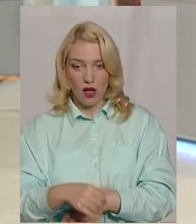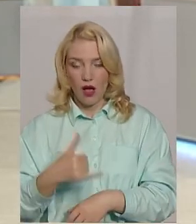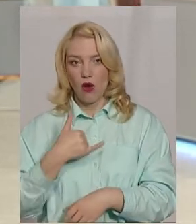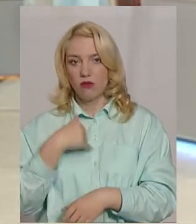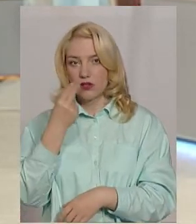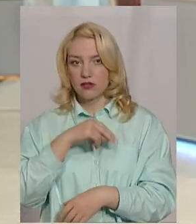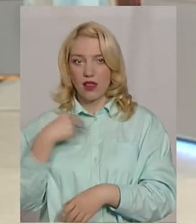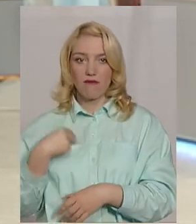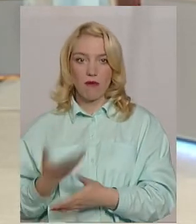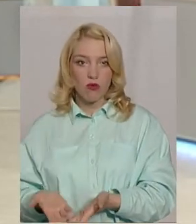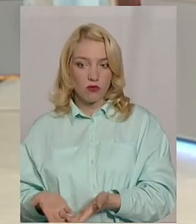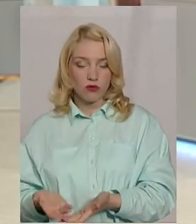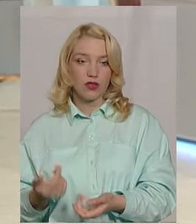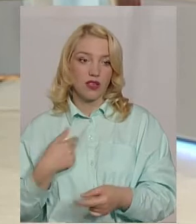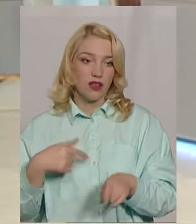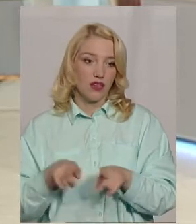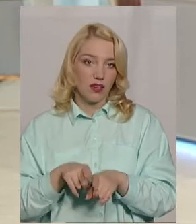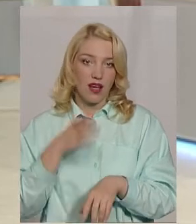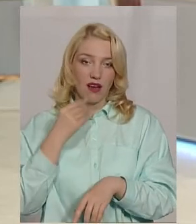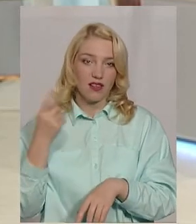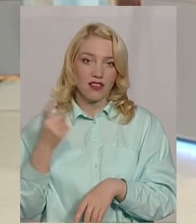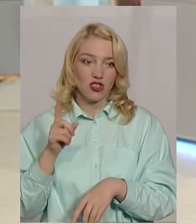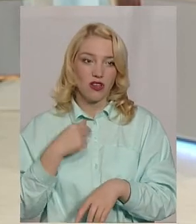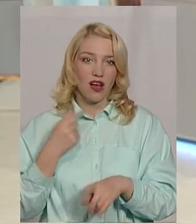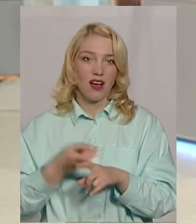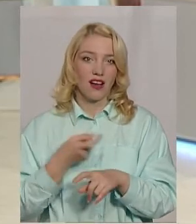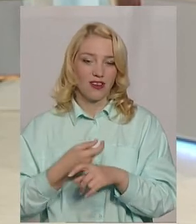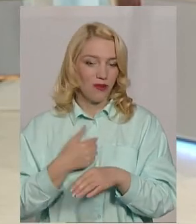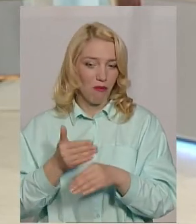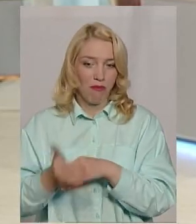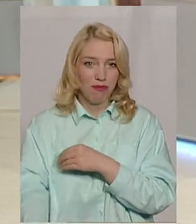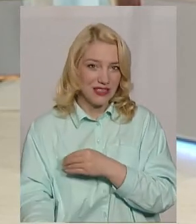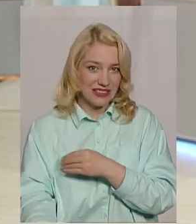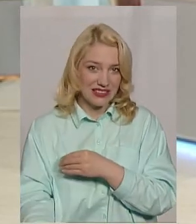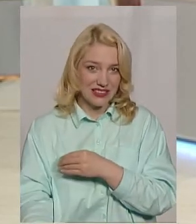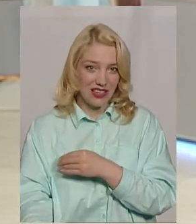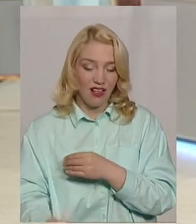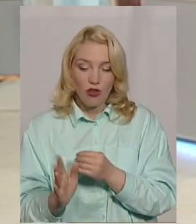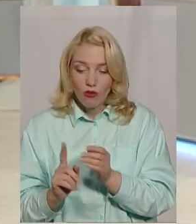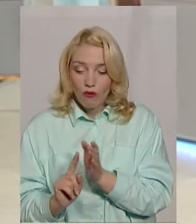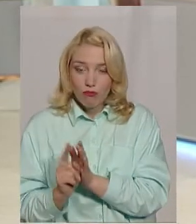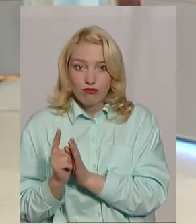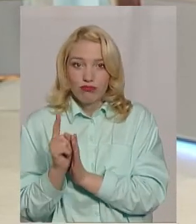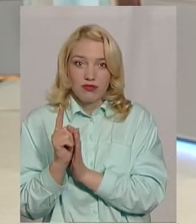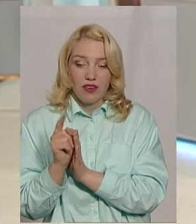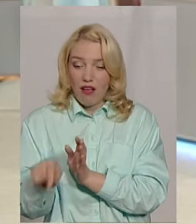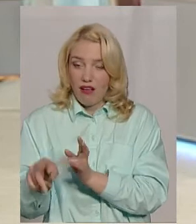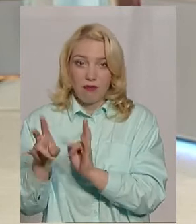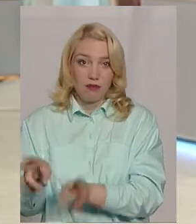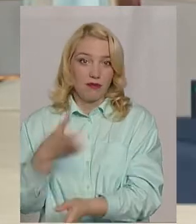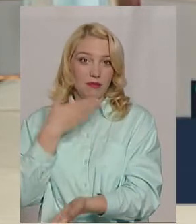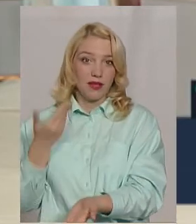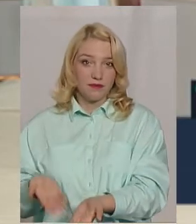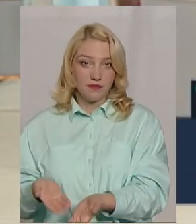нас, слава Богу, я така гарна хазяйка, що я картоплю садила вже дуже пізно. Вона тільки почала сходити. Вона не постраждала.